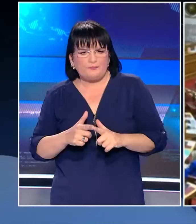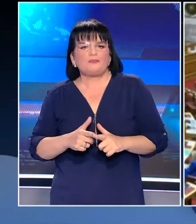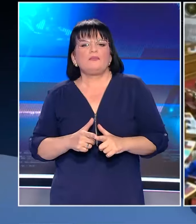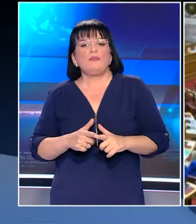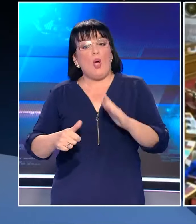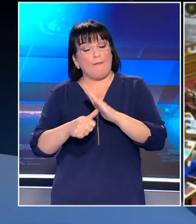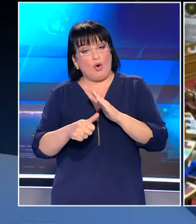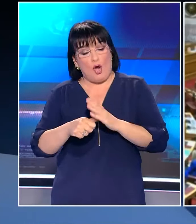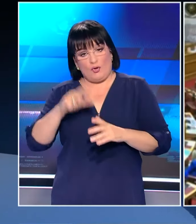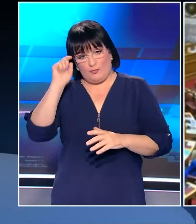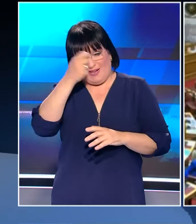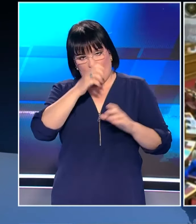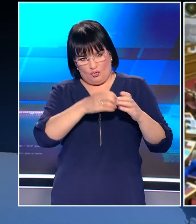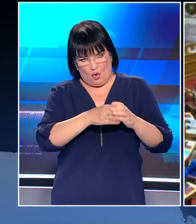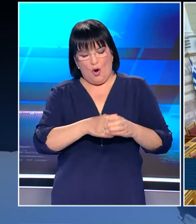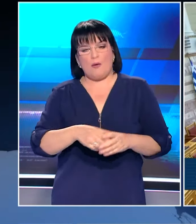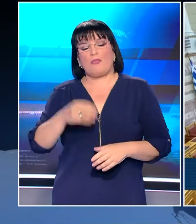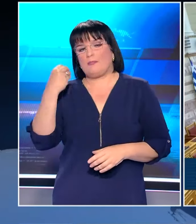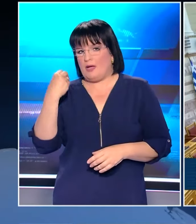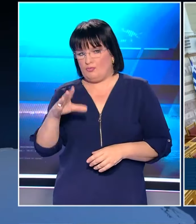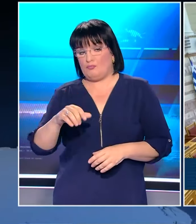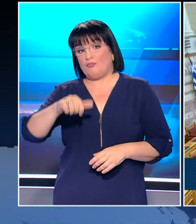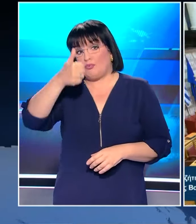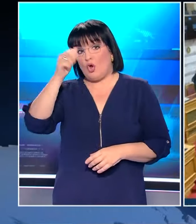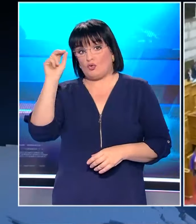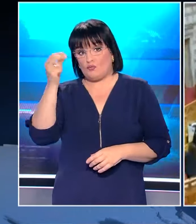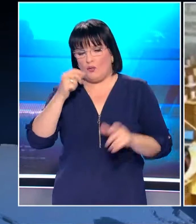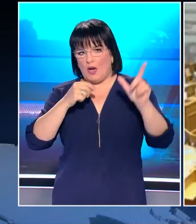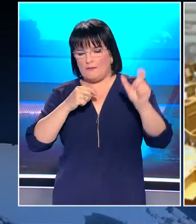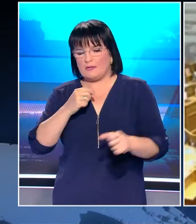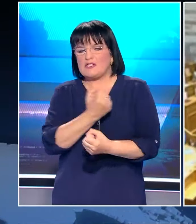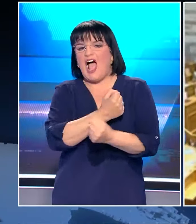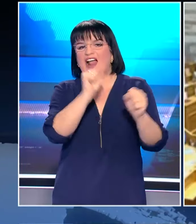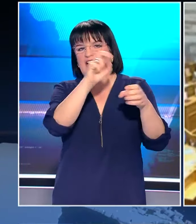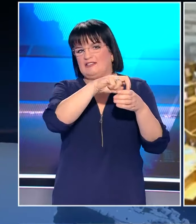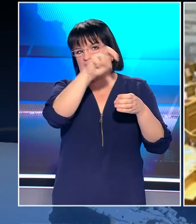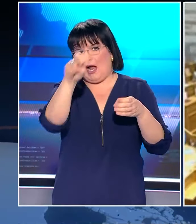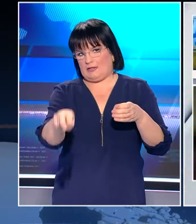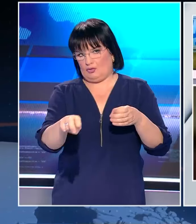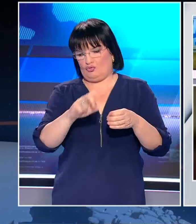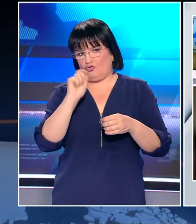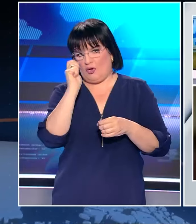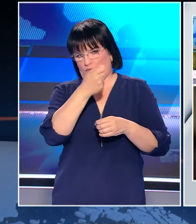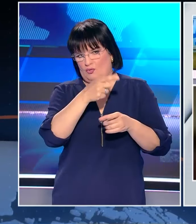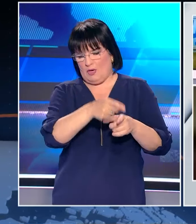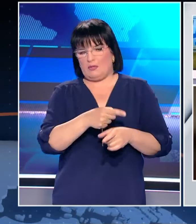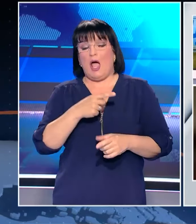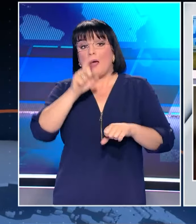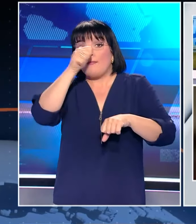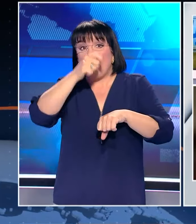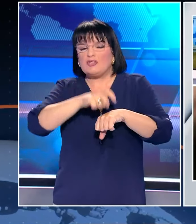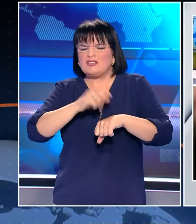καταδίκασε την επίθεση του Κωνσταντίνου Φλώρου ο οποίος ήταν ο πρώτος βουλευτής που είχε ανεξαρτητοποιηθεί από το κόμμα των Σπαρτιατών. Και καταδίκασα